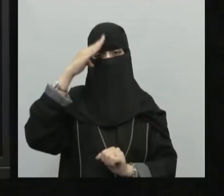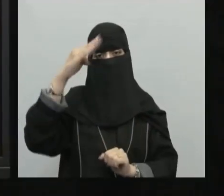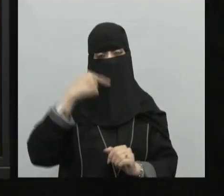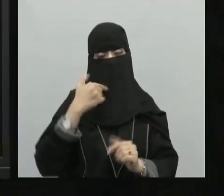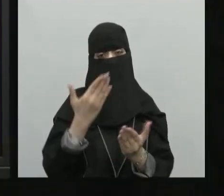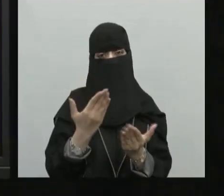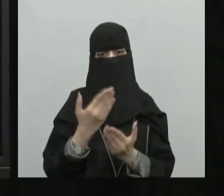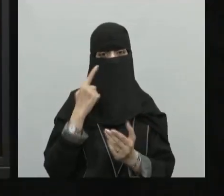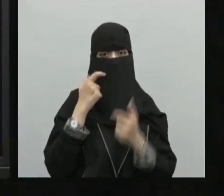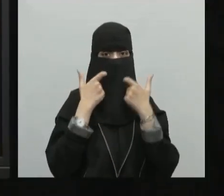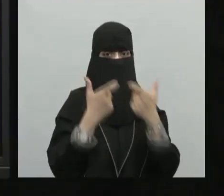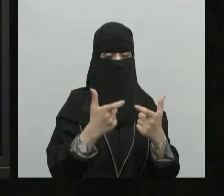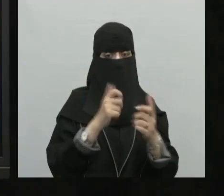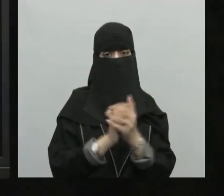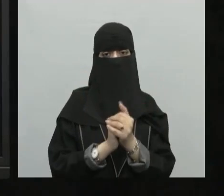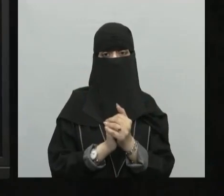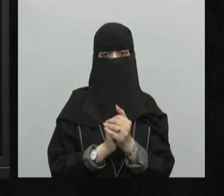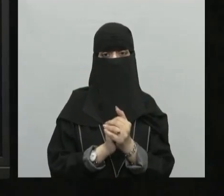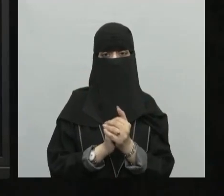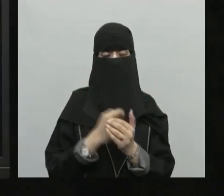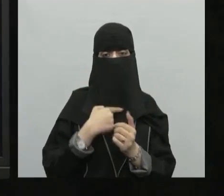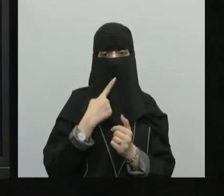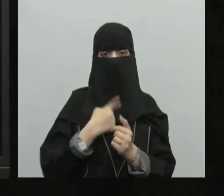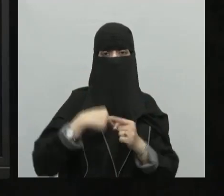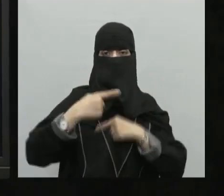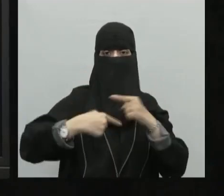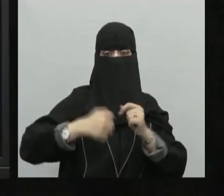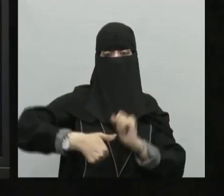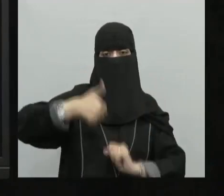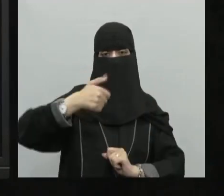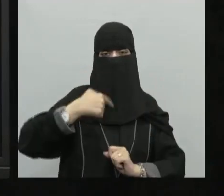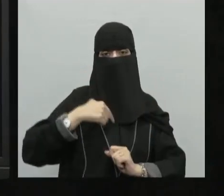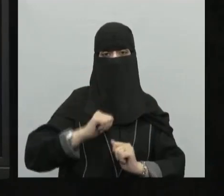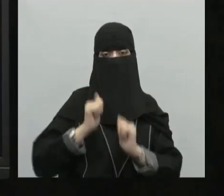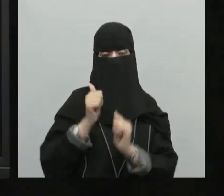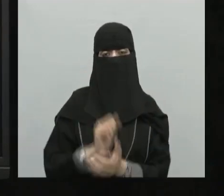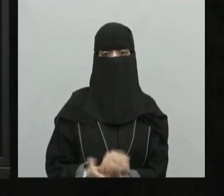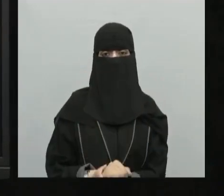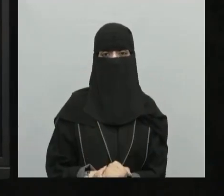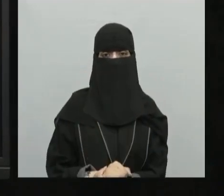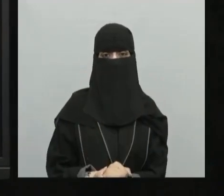ومقدرا لكم حسن استماعكم وانصاتكم مع تمنياتي لكم بالتوفيق والنجاح